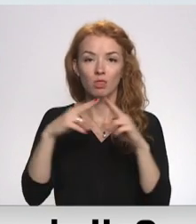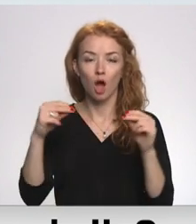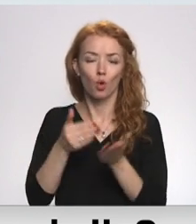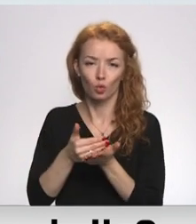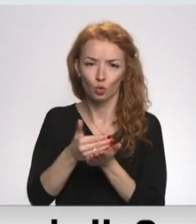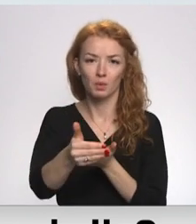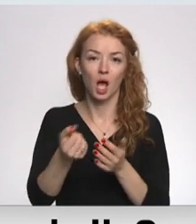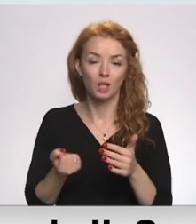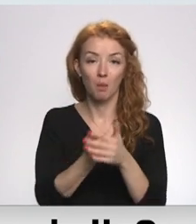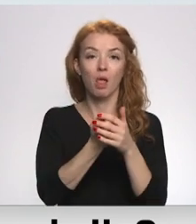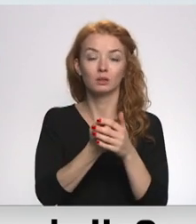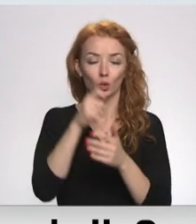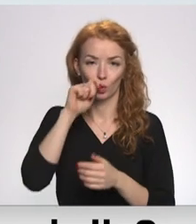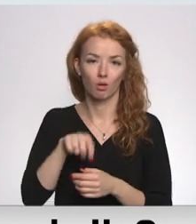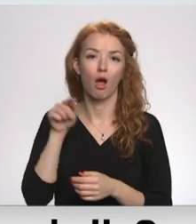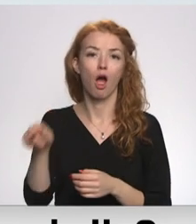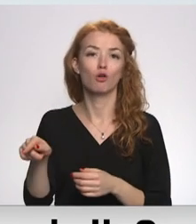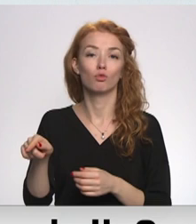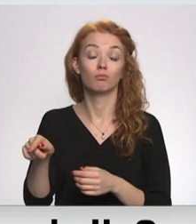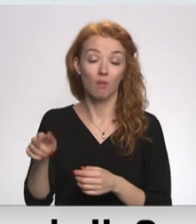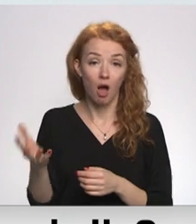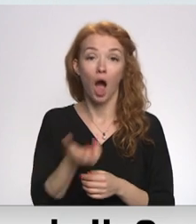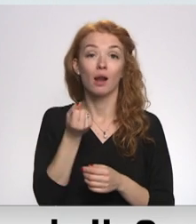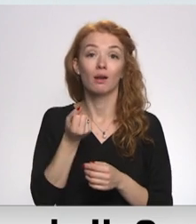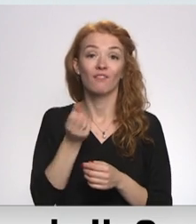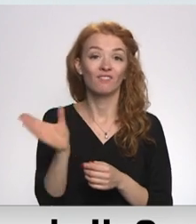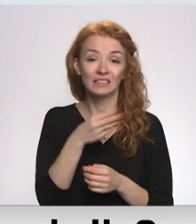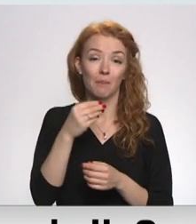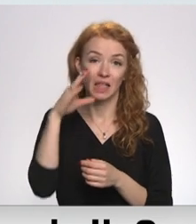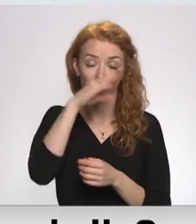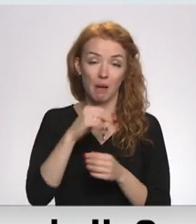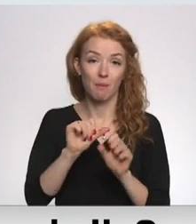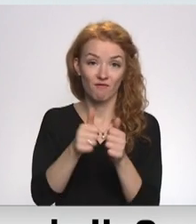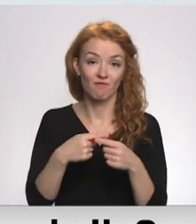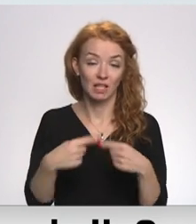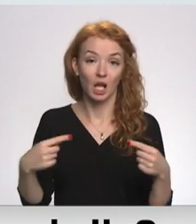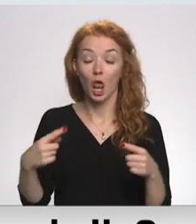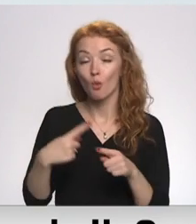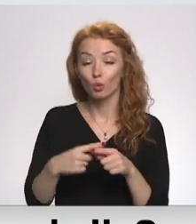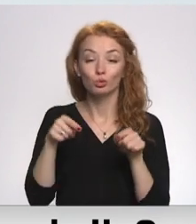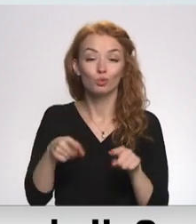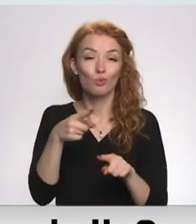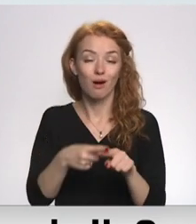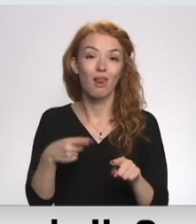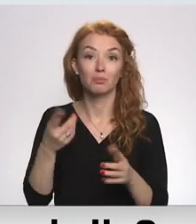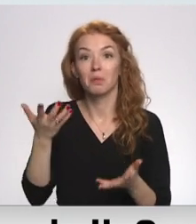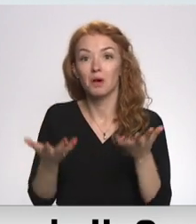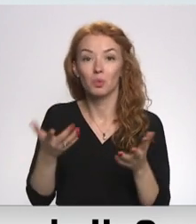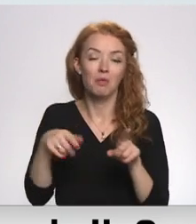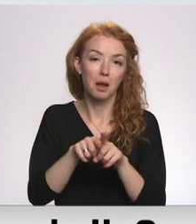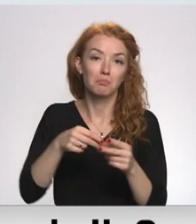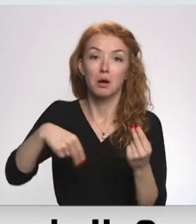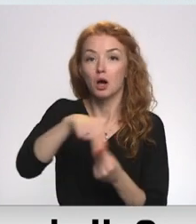atbalstīt Ukrajinu ar pieejamiem līdzekļiem. Varbūt šoreiz, bet arī tiks